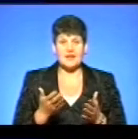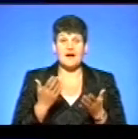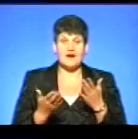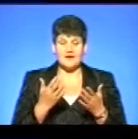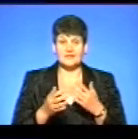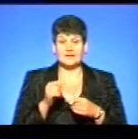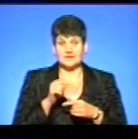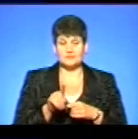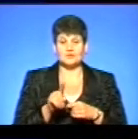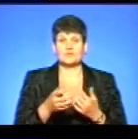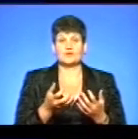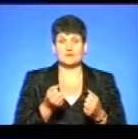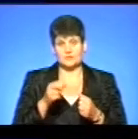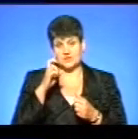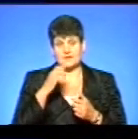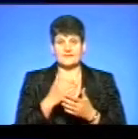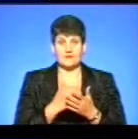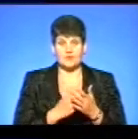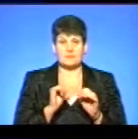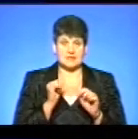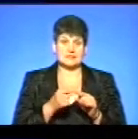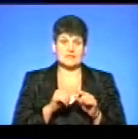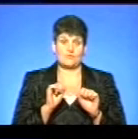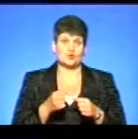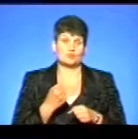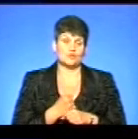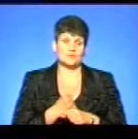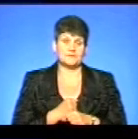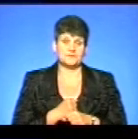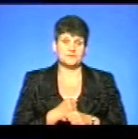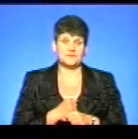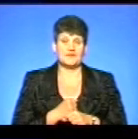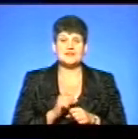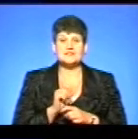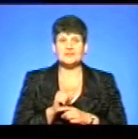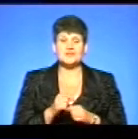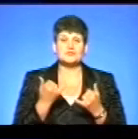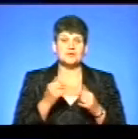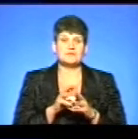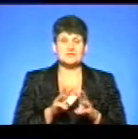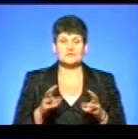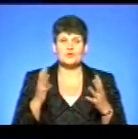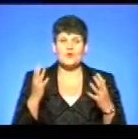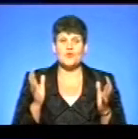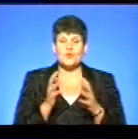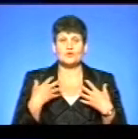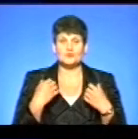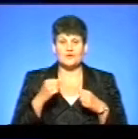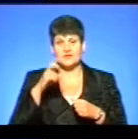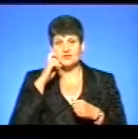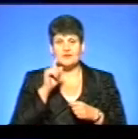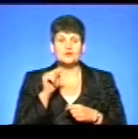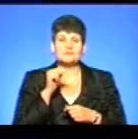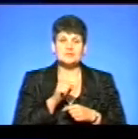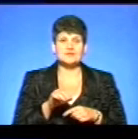от саме тими, що ми отримуємо по державних програмах, ми це можемо зробити. І завдання сьогодні Міністерству охорони здоров'я і держави, щоб такі